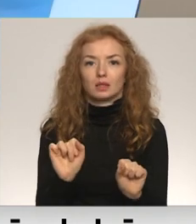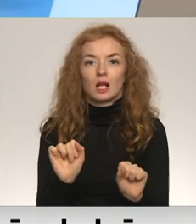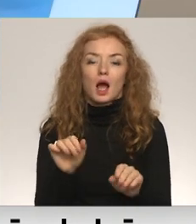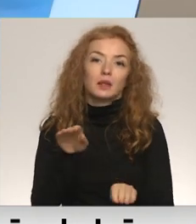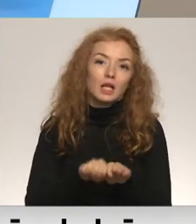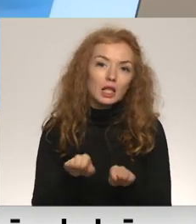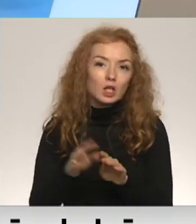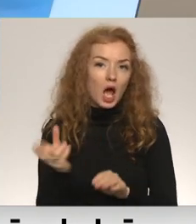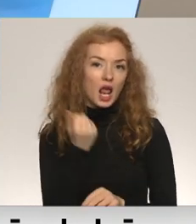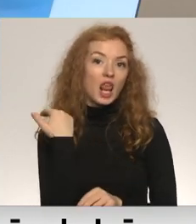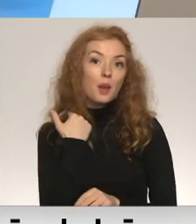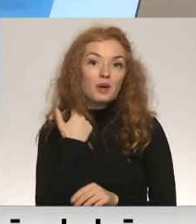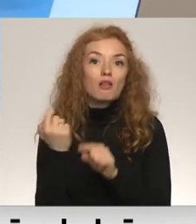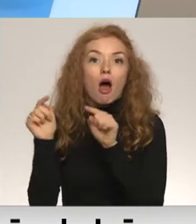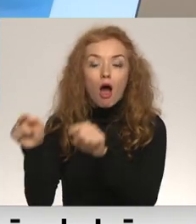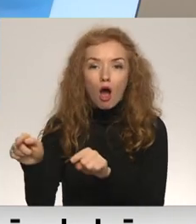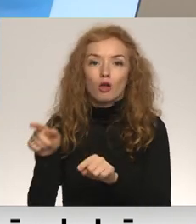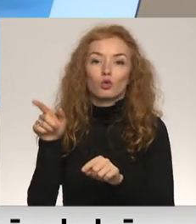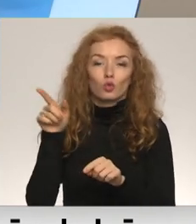piemēram, Lielu Britāniju, kur tas vilnis bija relatīvi ātras.